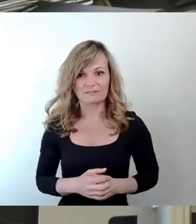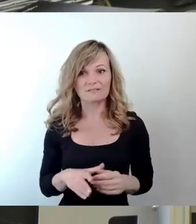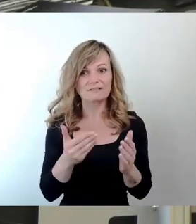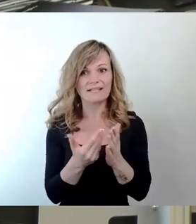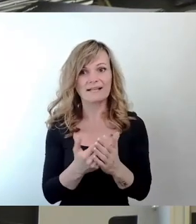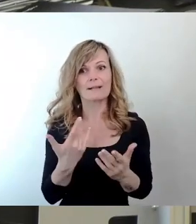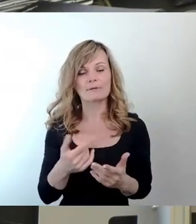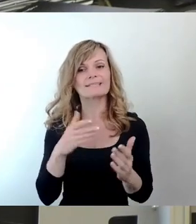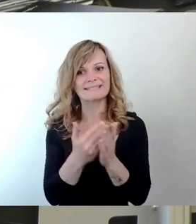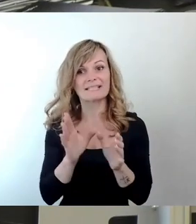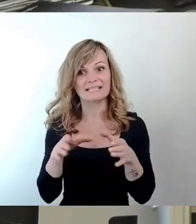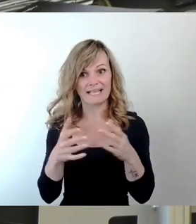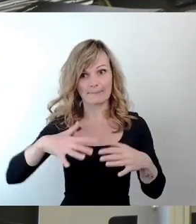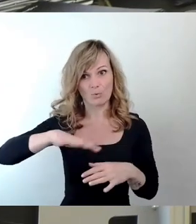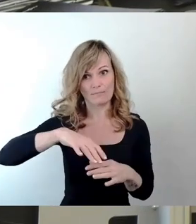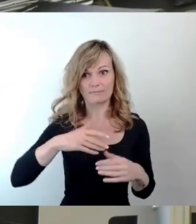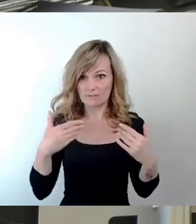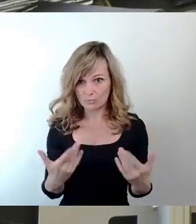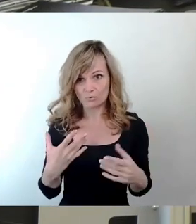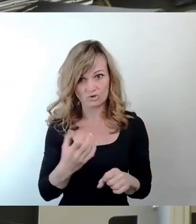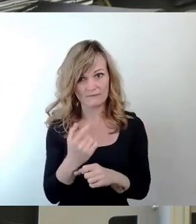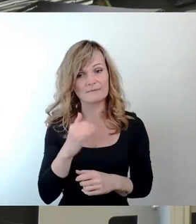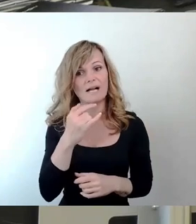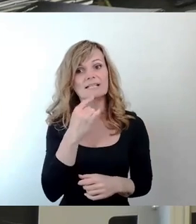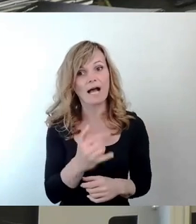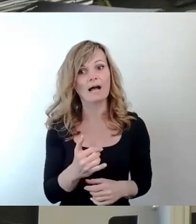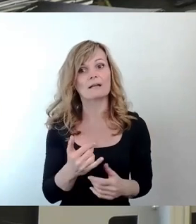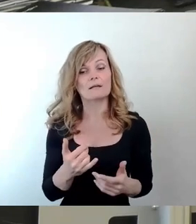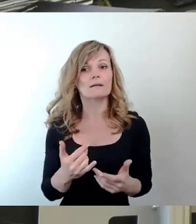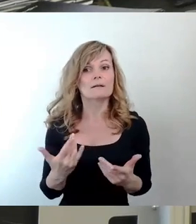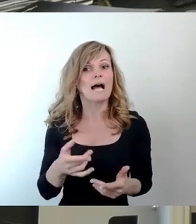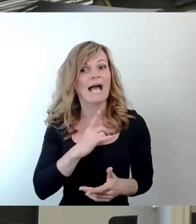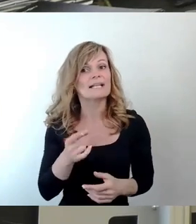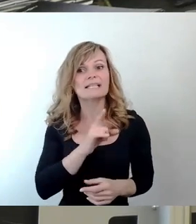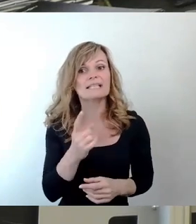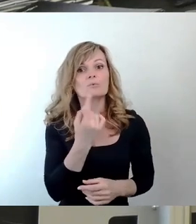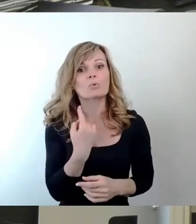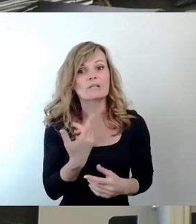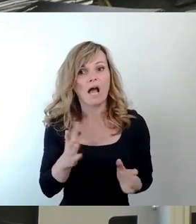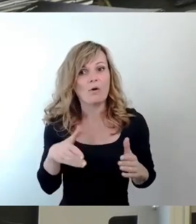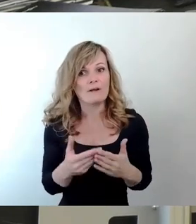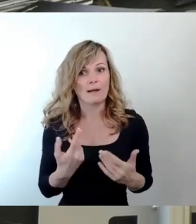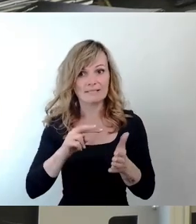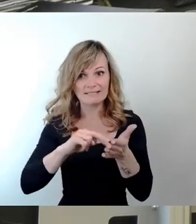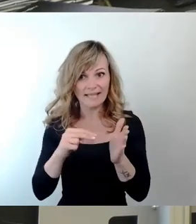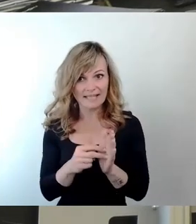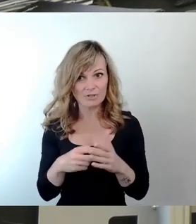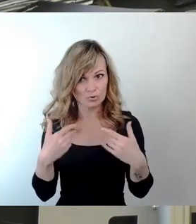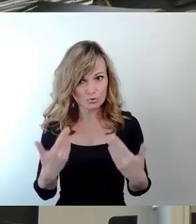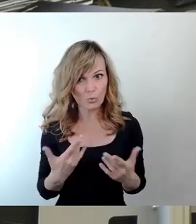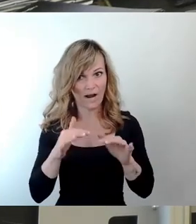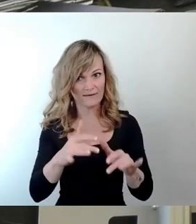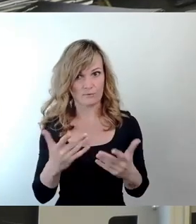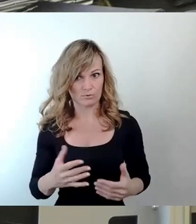mal dieses Gremium so weit bringen, dass wir sagen, ja, es ist im Prinzip gar nicht so sehr unsere Sache, dass technische Dinge dann so beeinflusst werden.